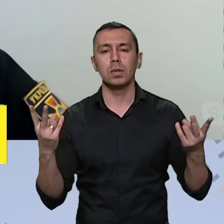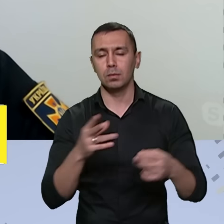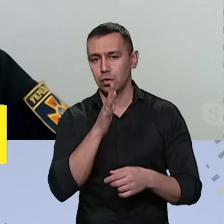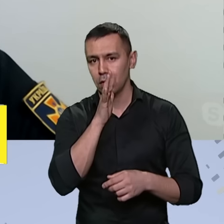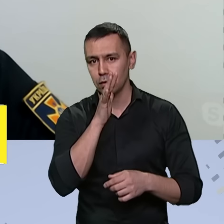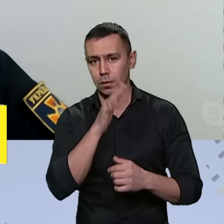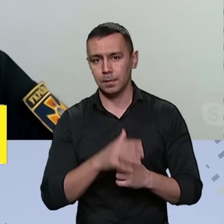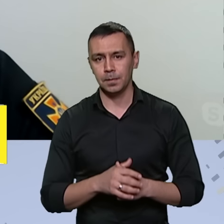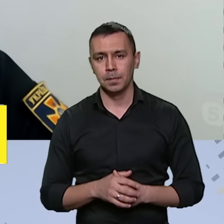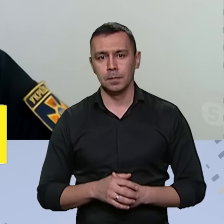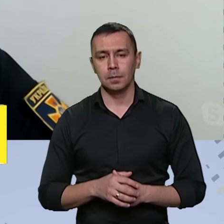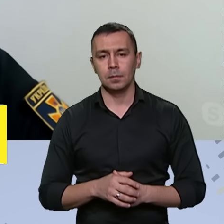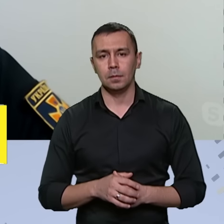часу?